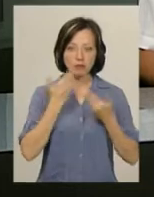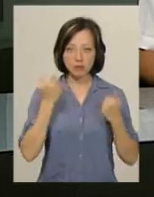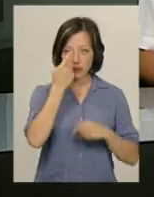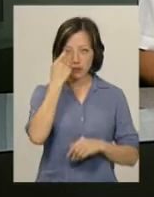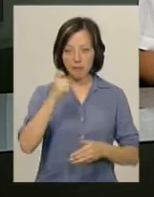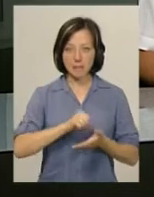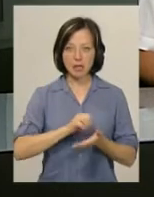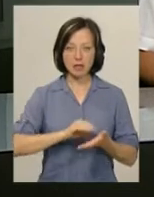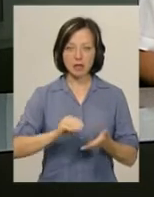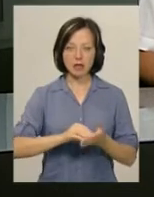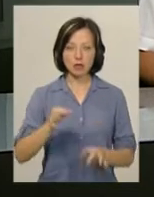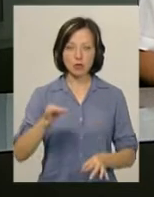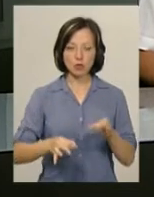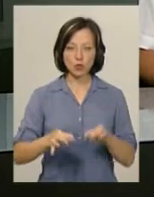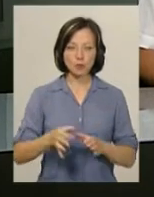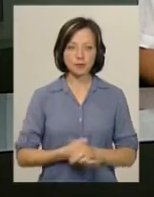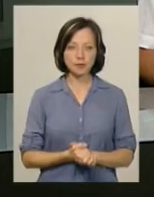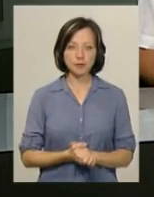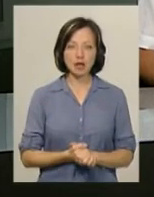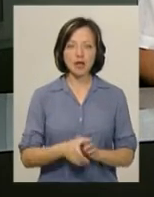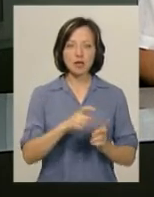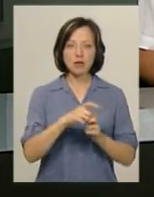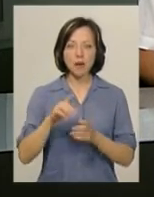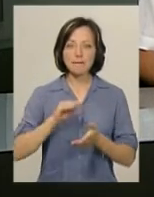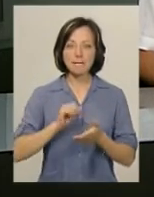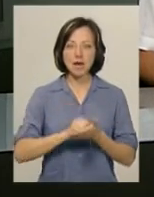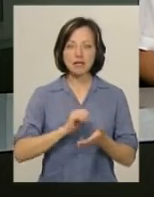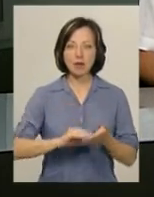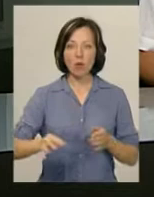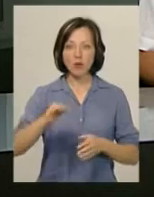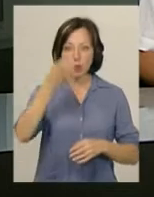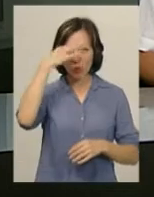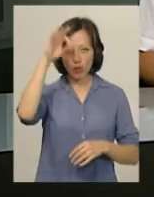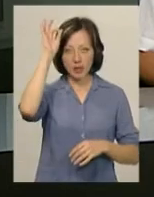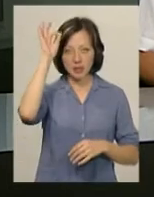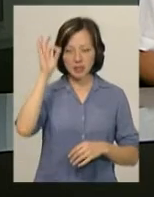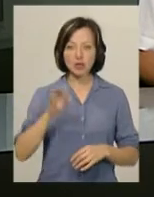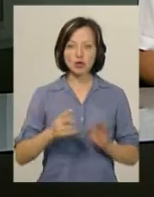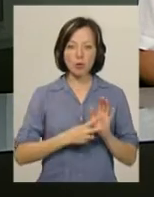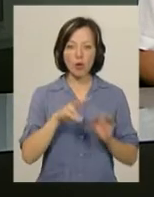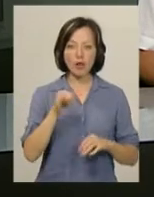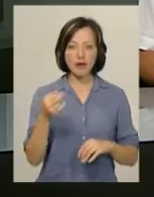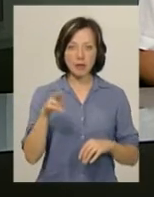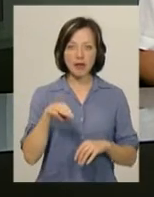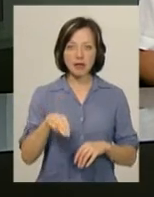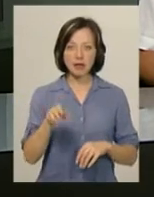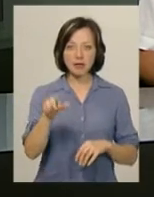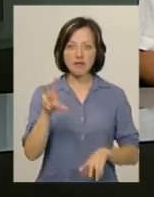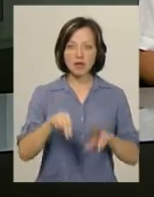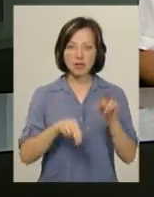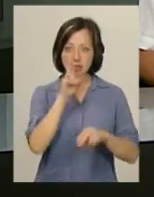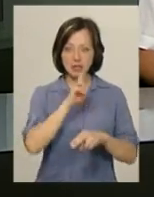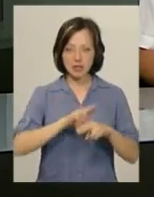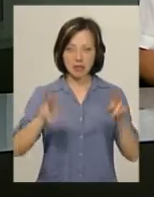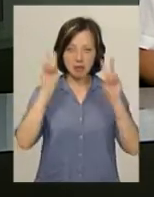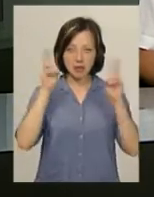повідомила прес-секретар суду Алла Плінська. За словами прес-секретаря обласної поліції Інни Глегець, 7 липня таксиста вважали зниклим без